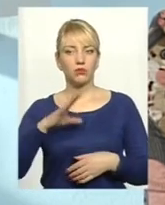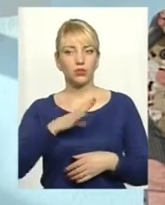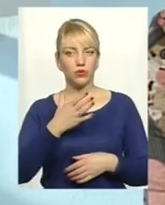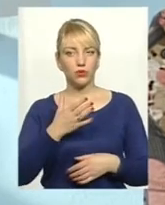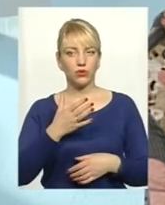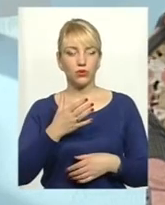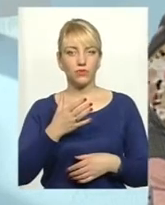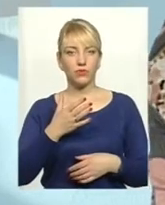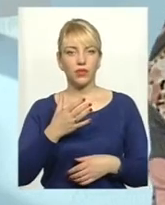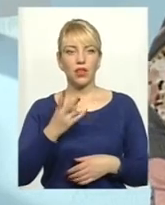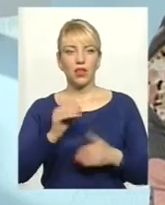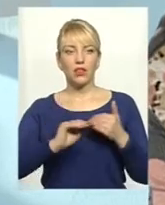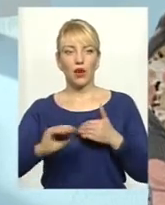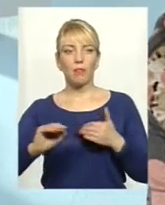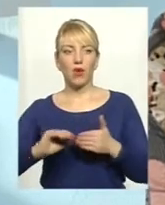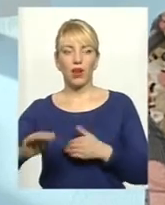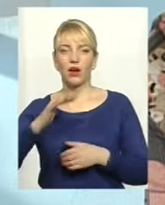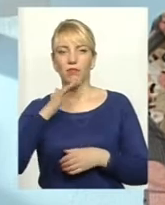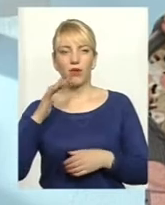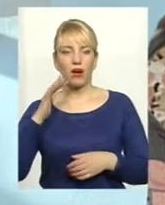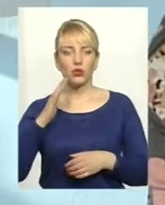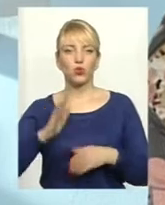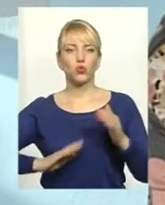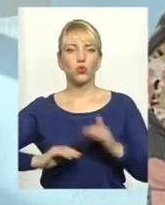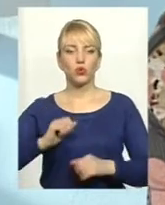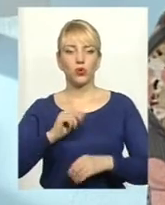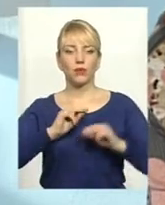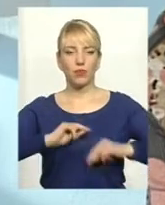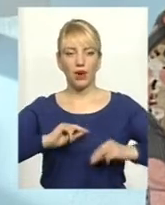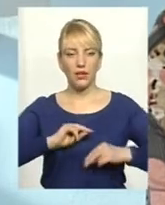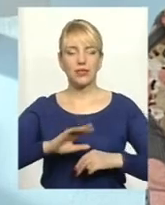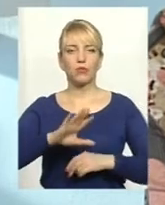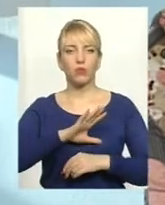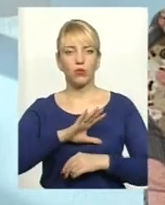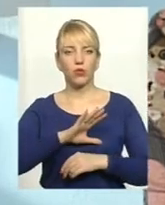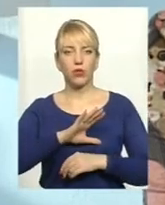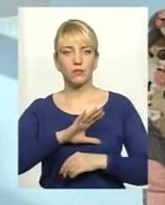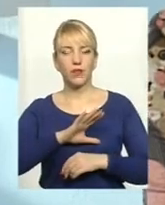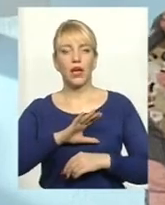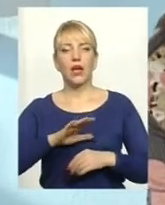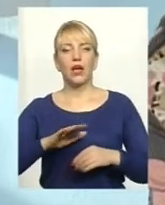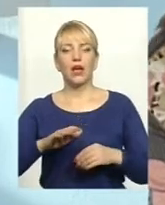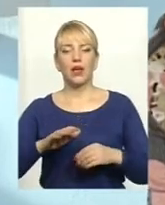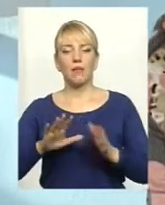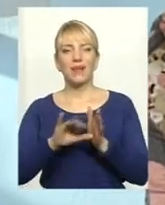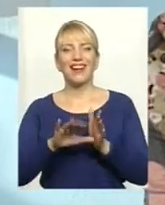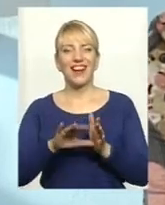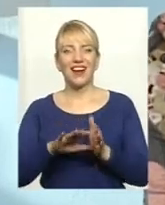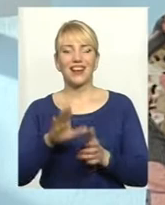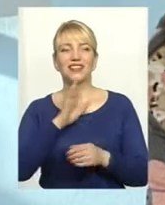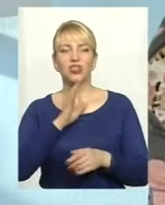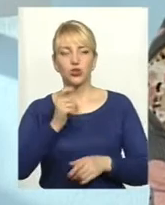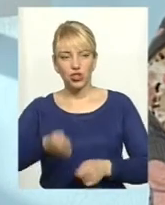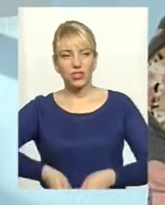раніше було на полях дуже багаторучної праці, були польові бригади, жіночки з